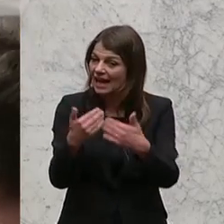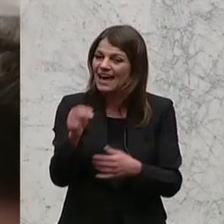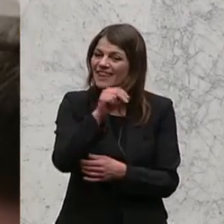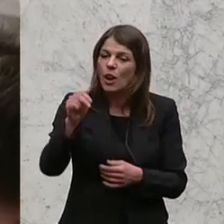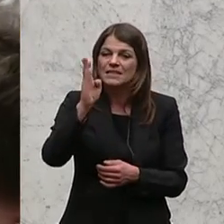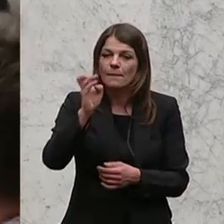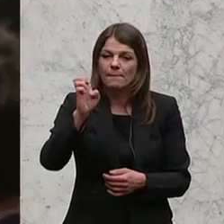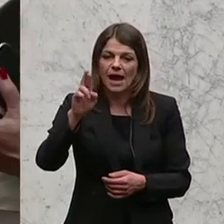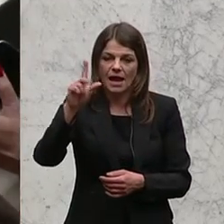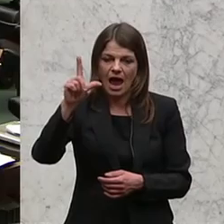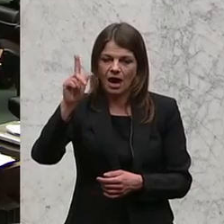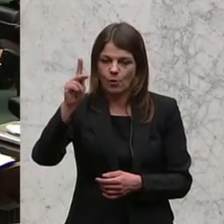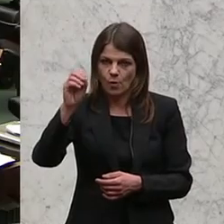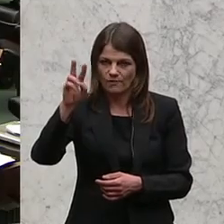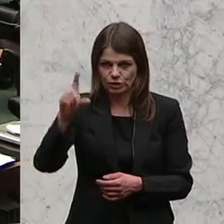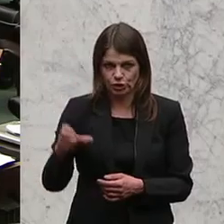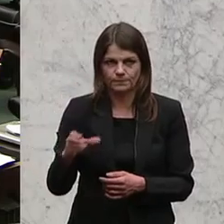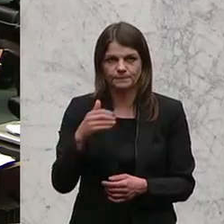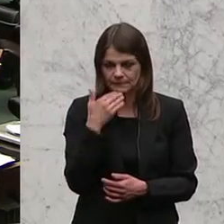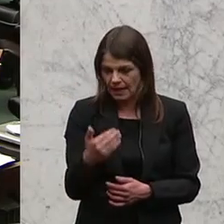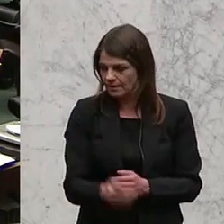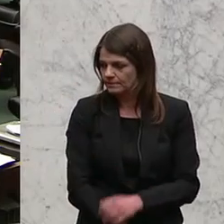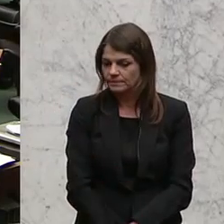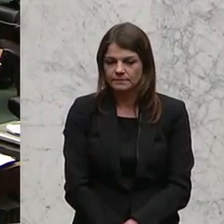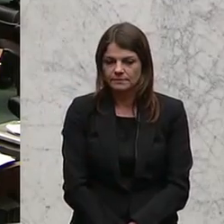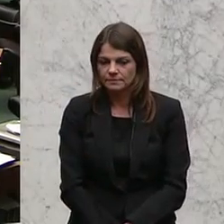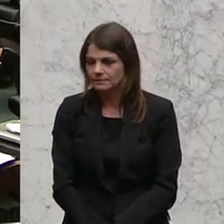Nikolaus Belakowitsch. Dank. Vielen Vielen